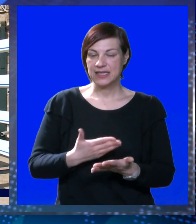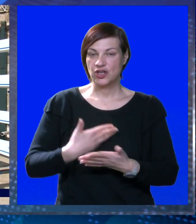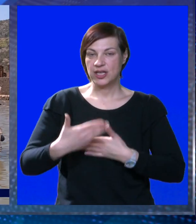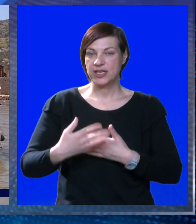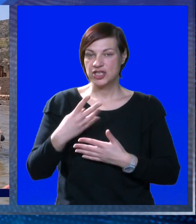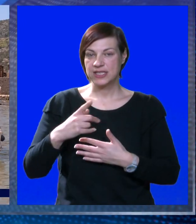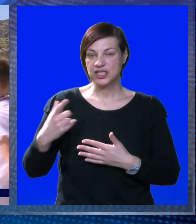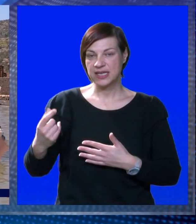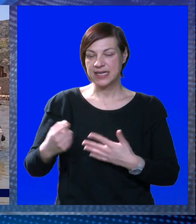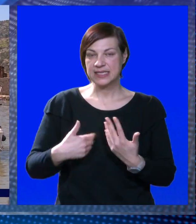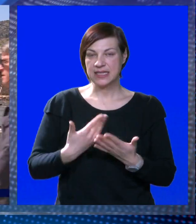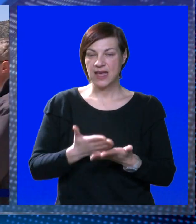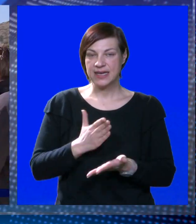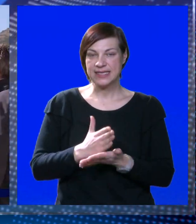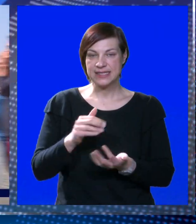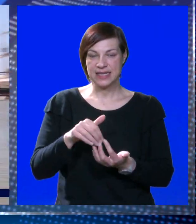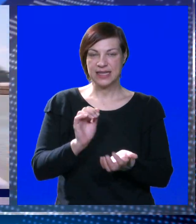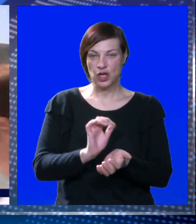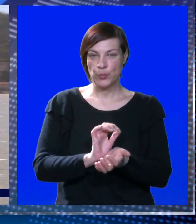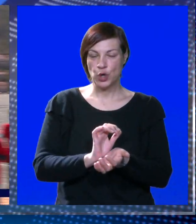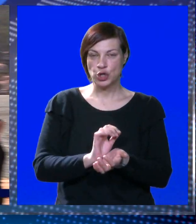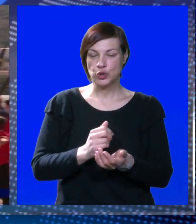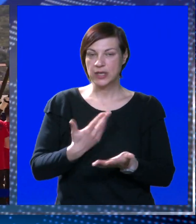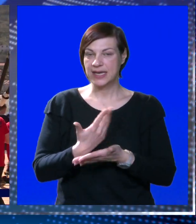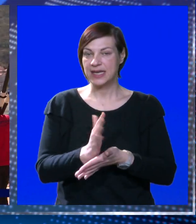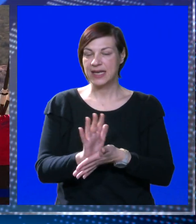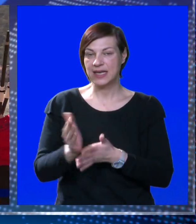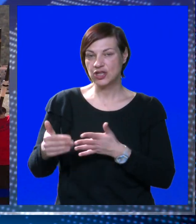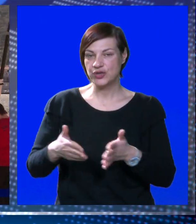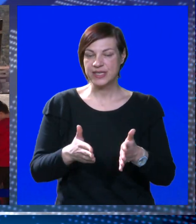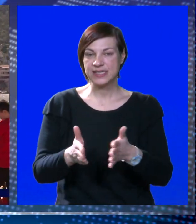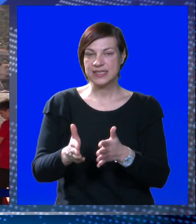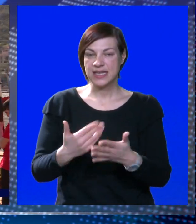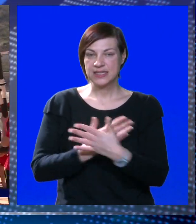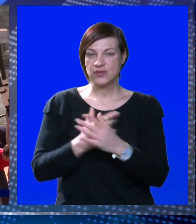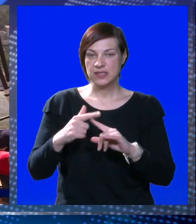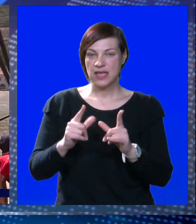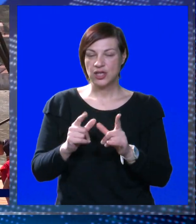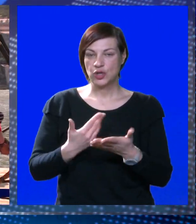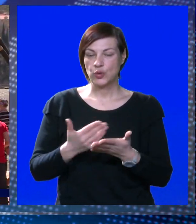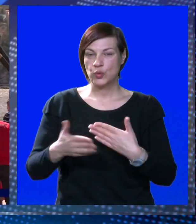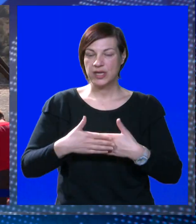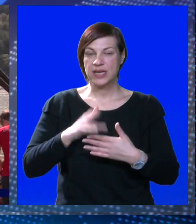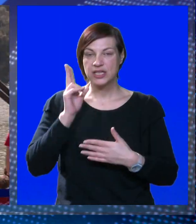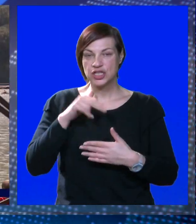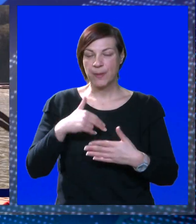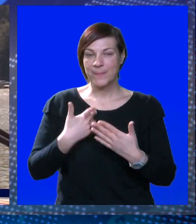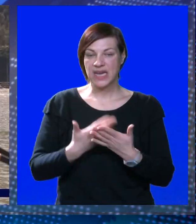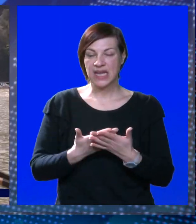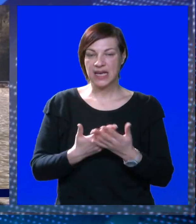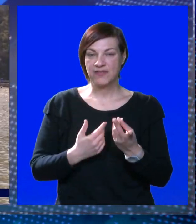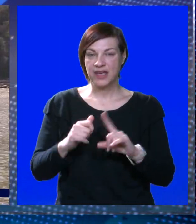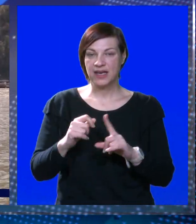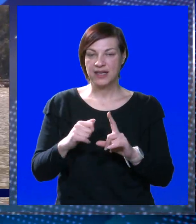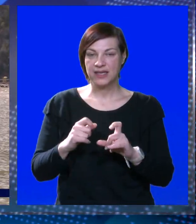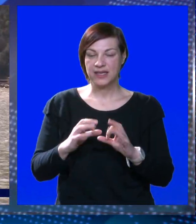kreće, već za 14 dana nakon toga sredinovom ožujka smo na regatnoj stazi u Zatonu kraj Šibenika gdje je VK Krka